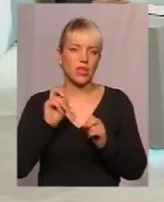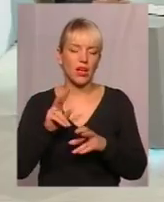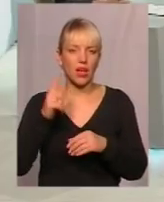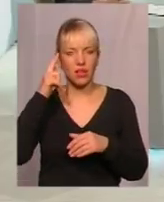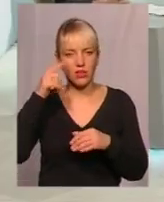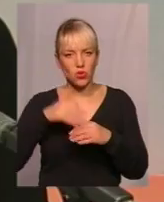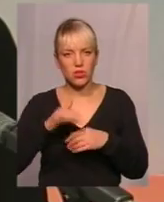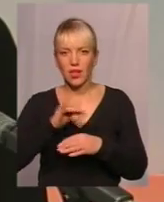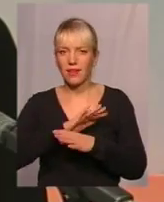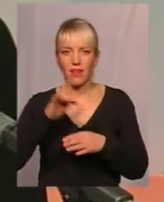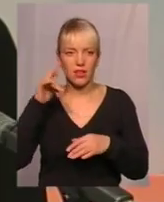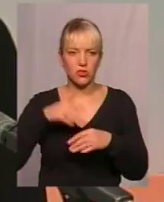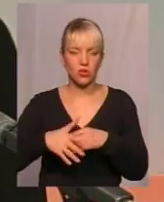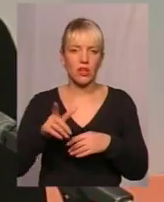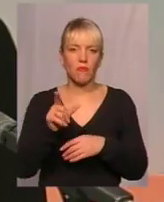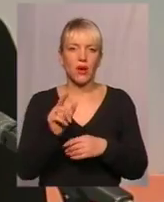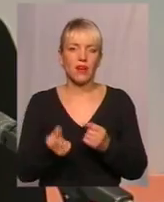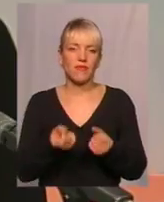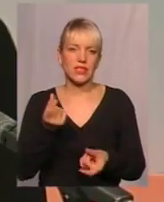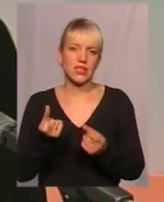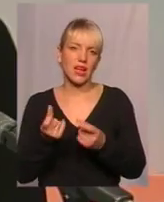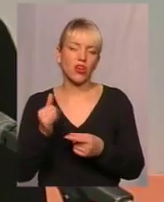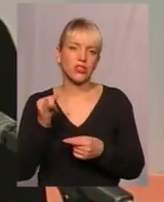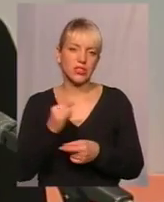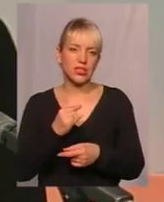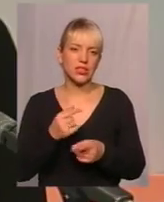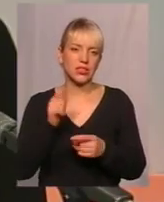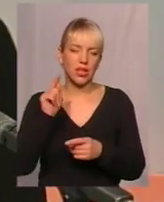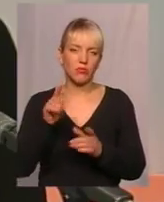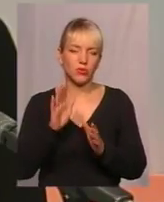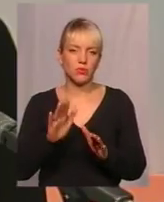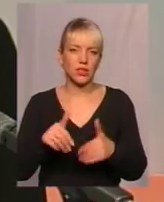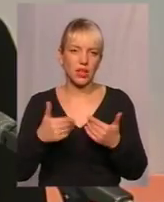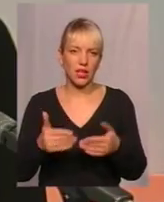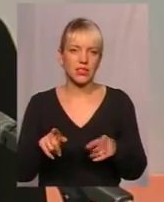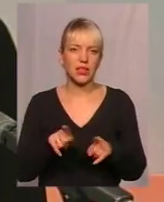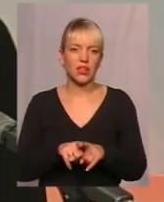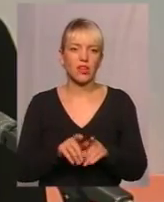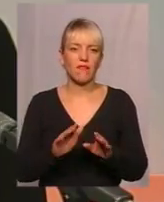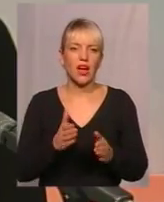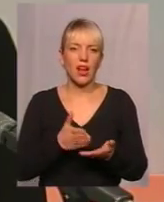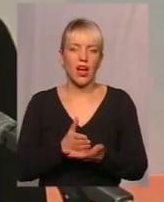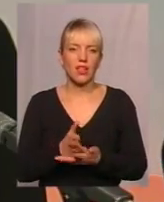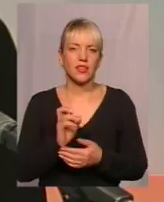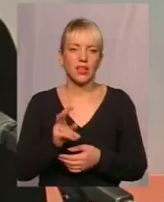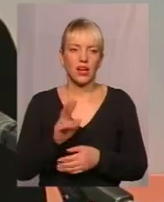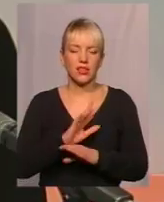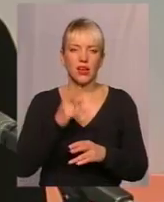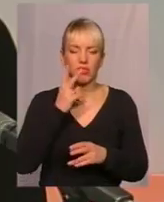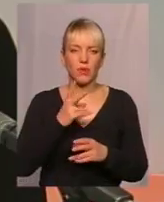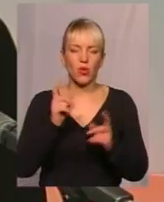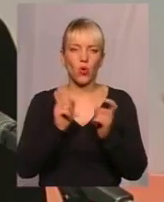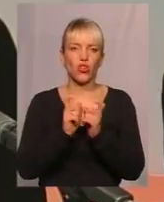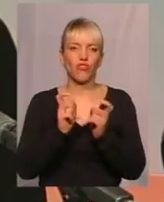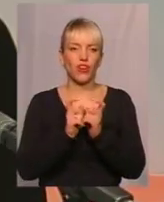так і неосознанних, в парі возникает. І там тоже будуть предлагатися такі варианты, як не розматривати конфлікт